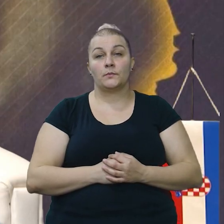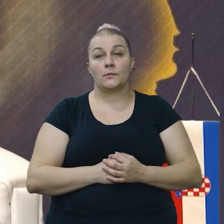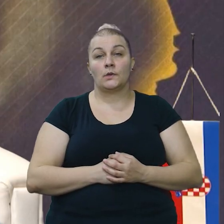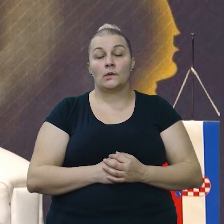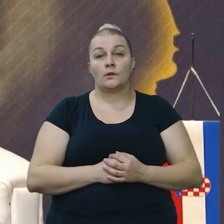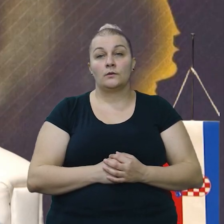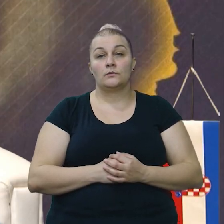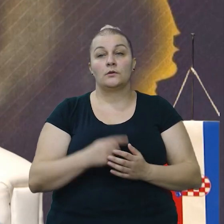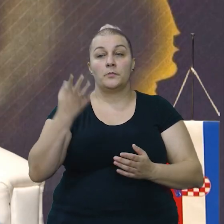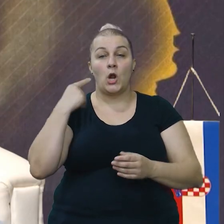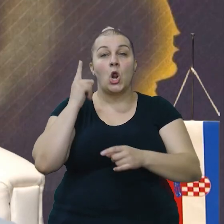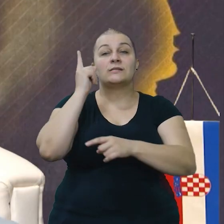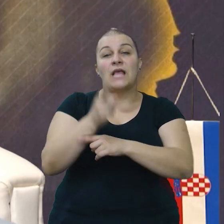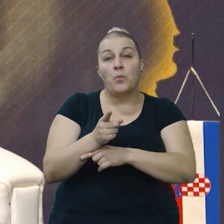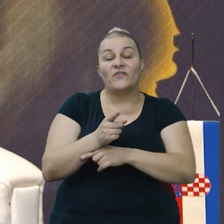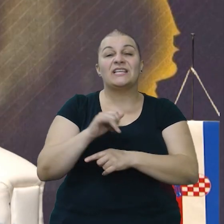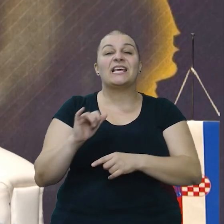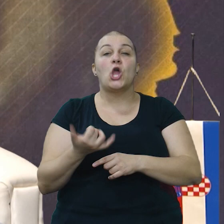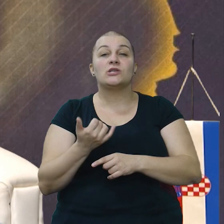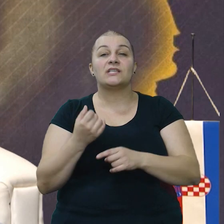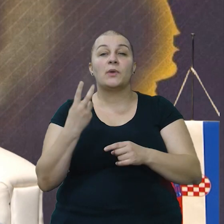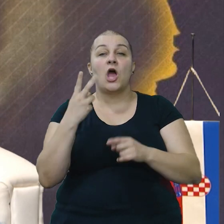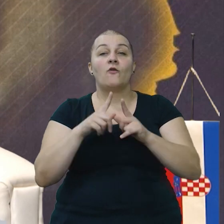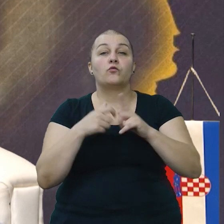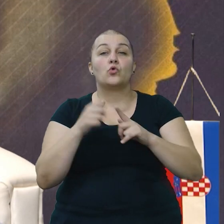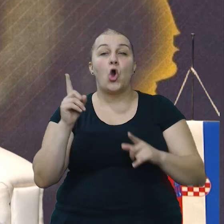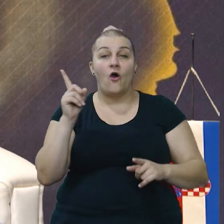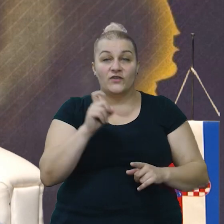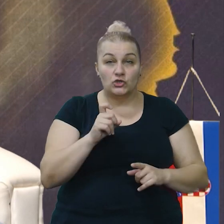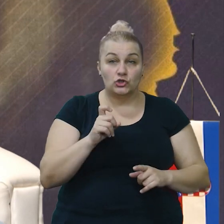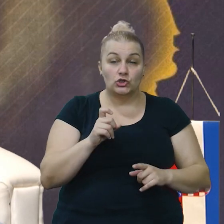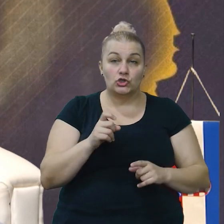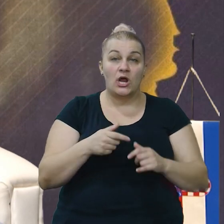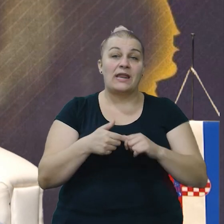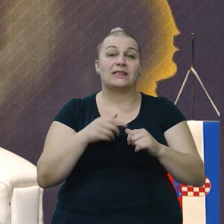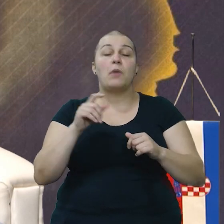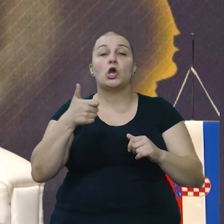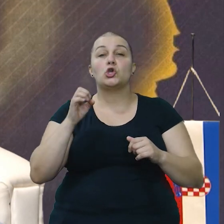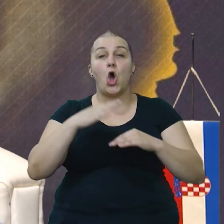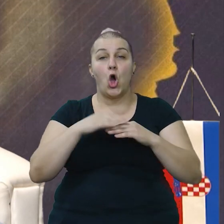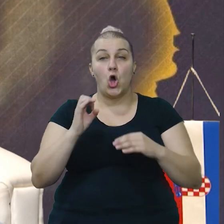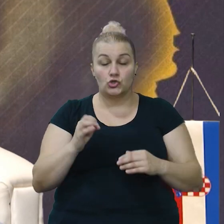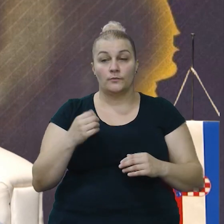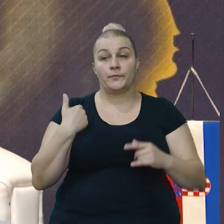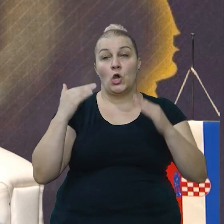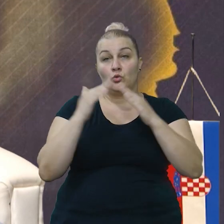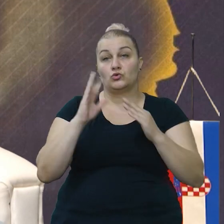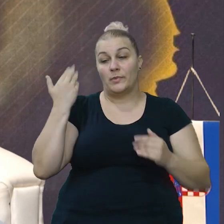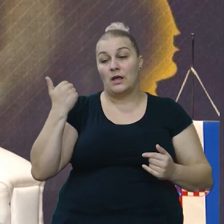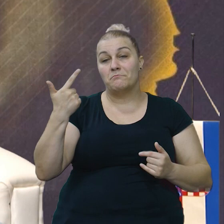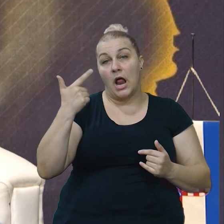zapovjednik Josip Vuković, Jozo. Kod kuće imam dvoje